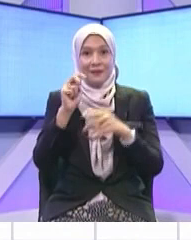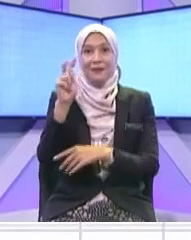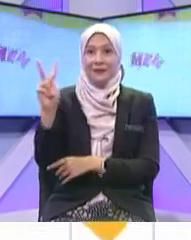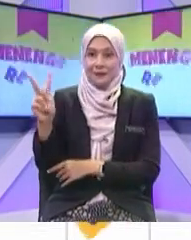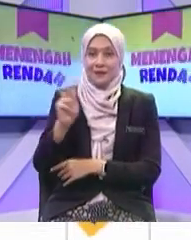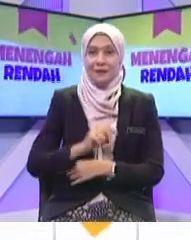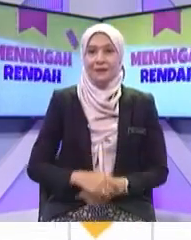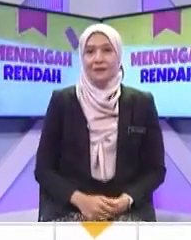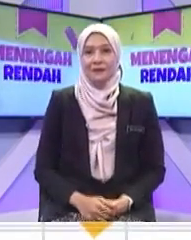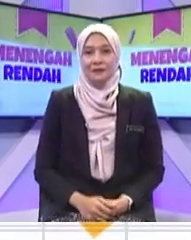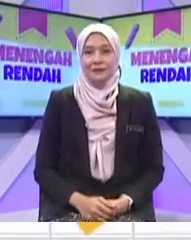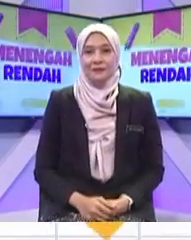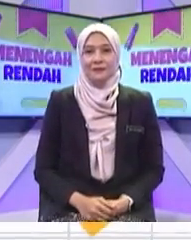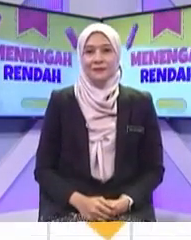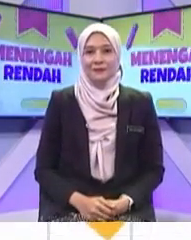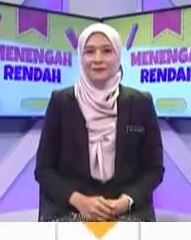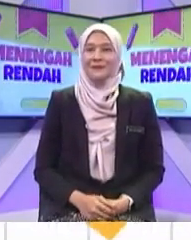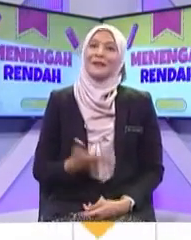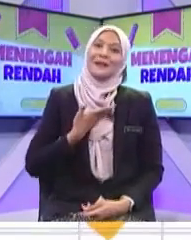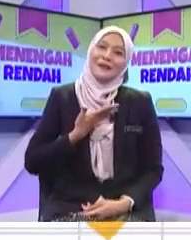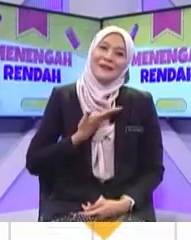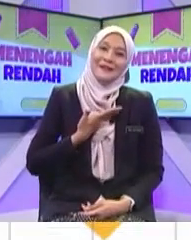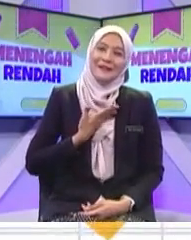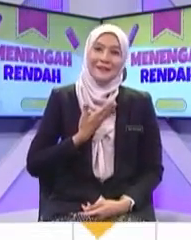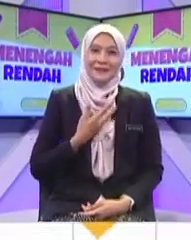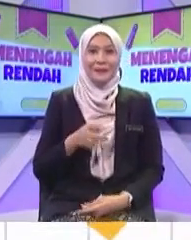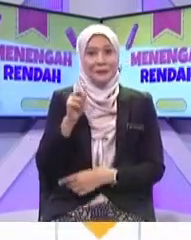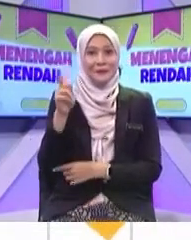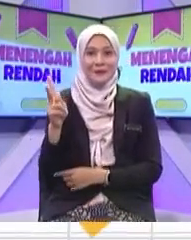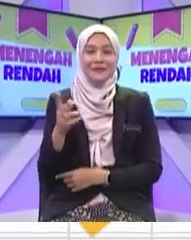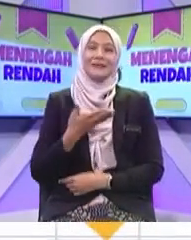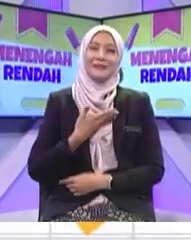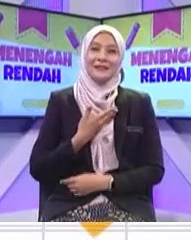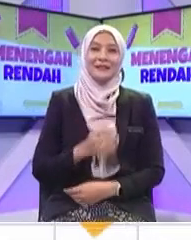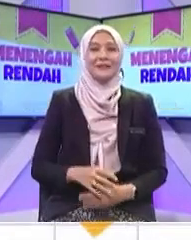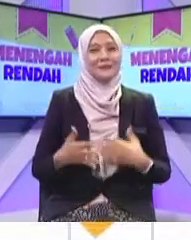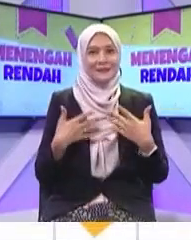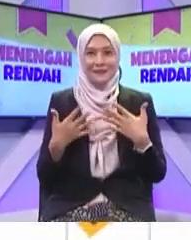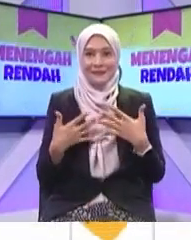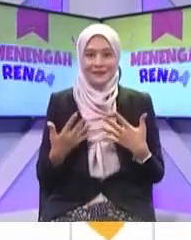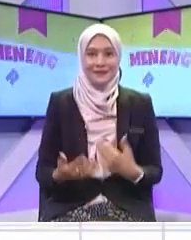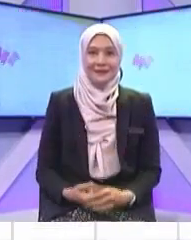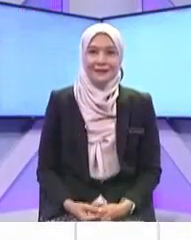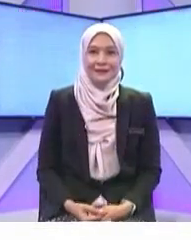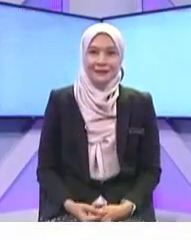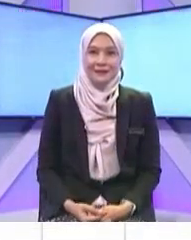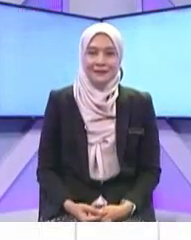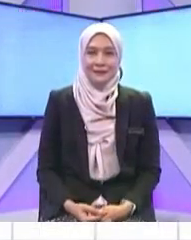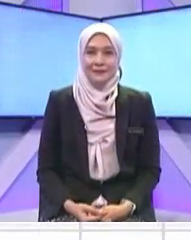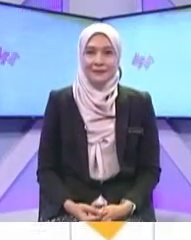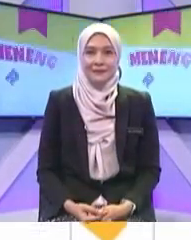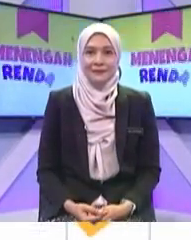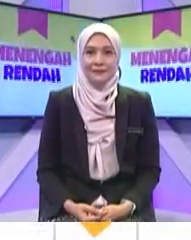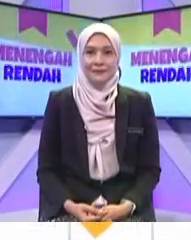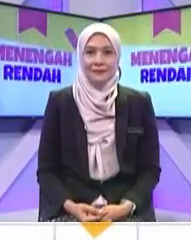Betul tahu jawapan Tak keluar Seperti mana yang Kita jalankan sekarang Okey Tak tahu lagi Betul atau